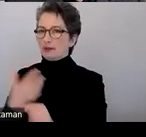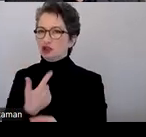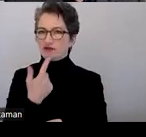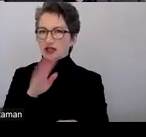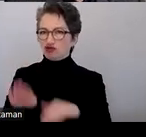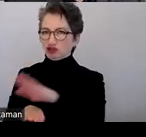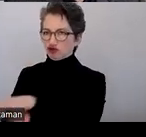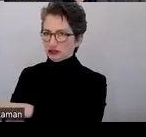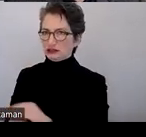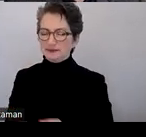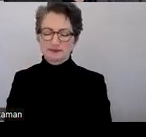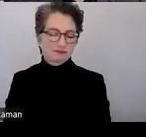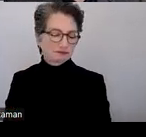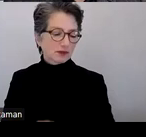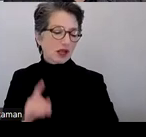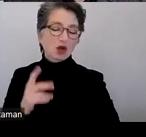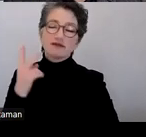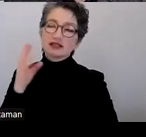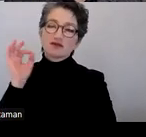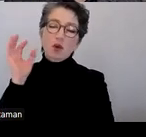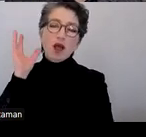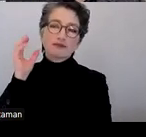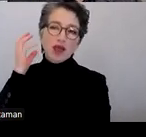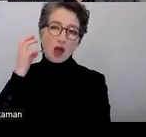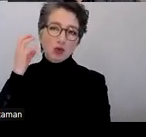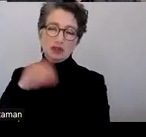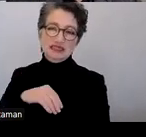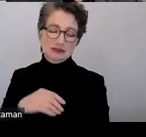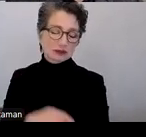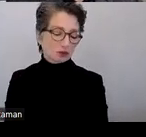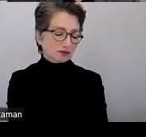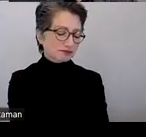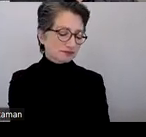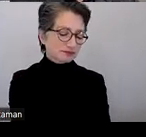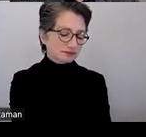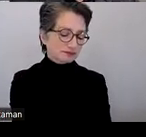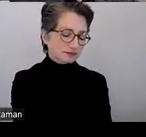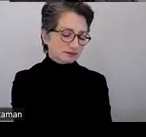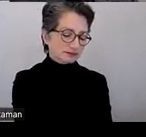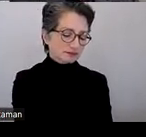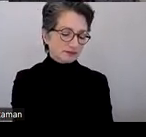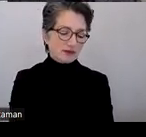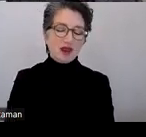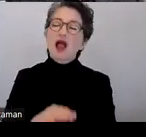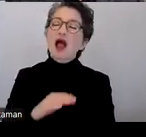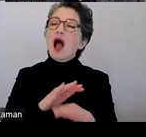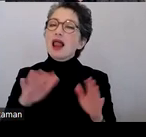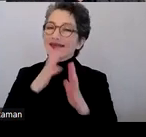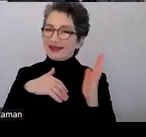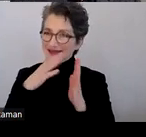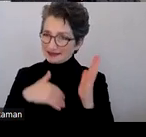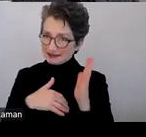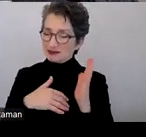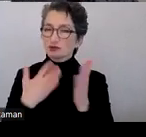Was wichtig ist auch noch für die Audiodeskription ist, dass man alle Texte, die im Bild gezeigt werden, zum Beispiel Schilder oder irgendwelche